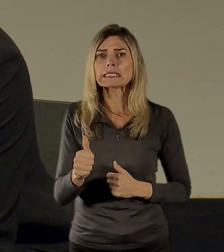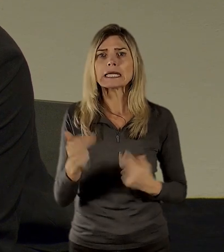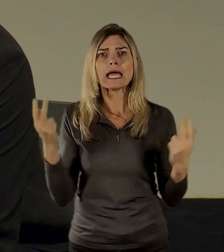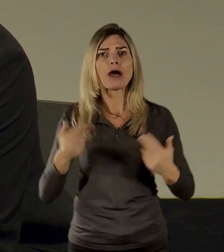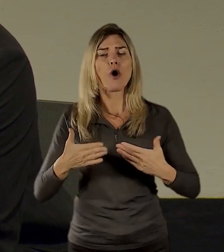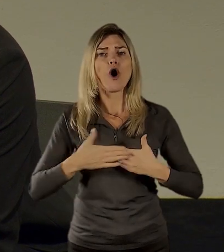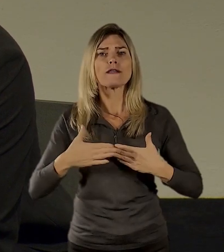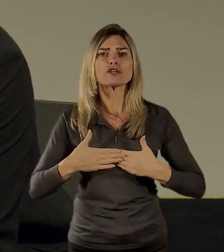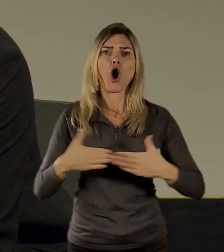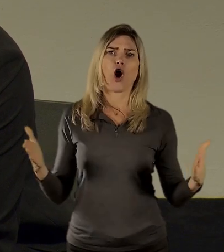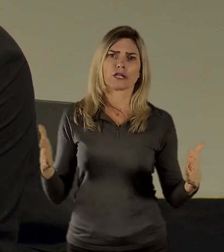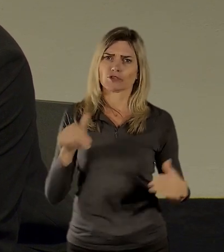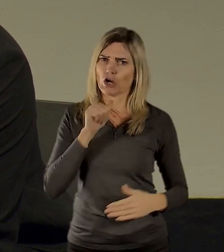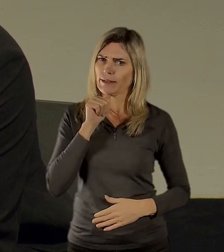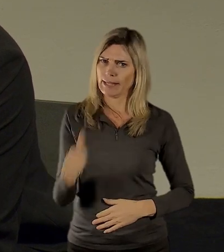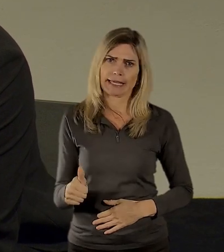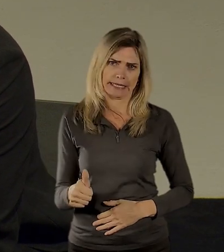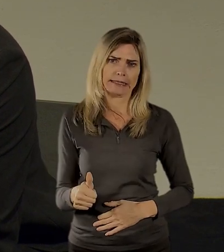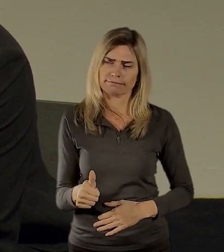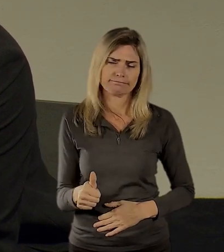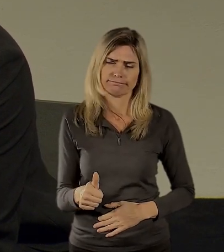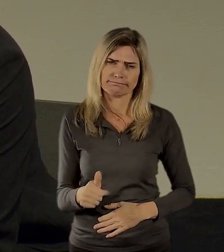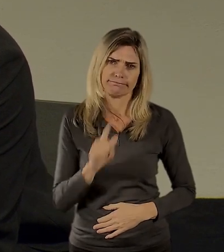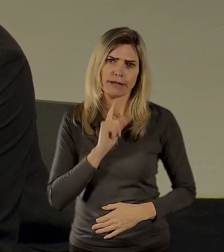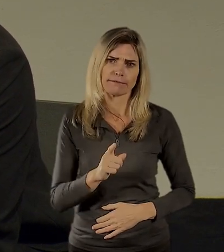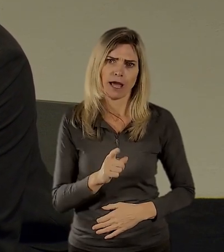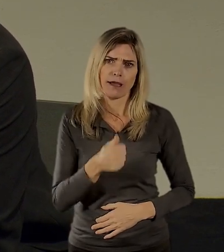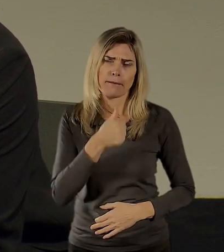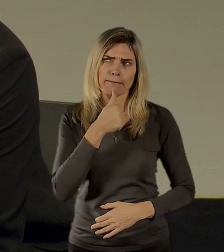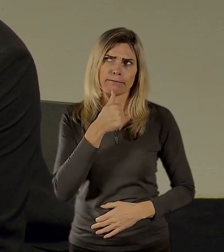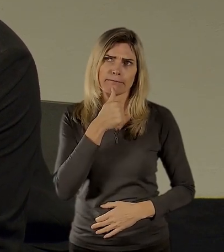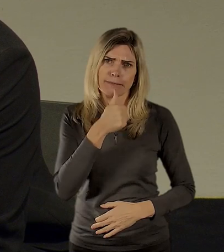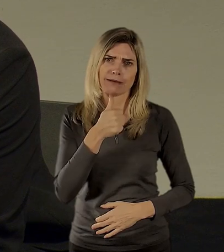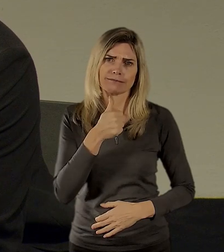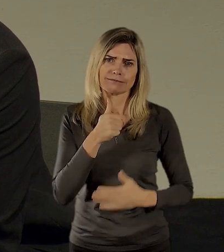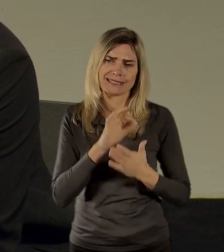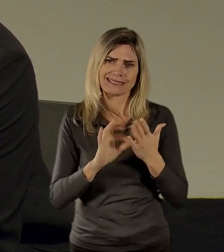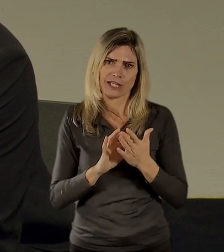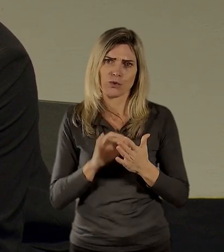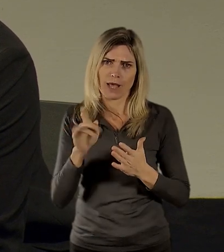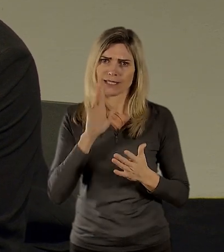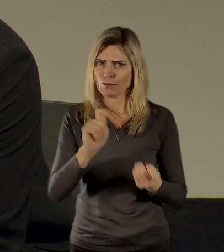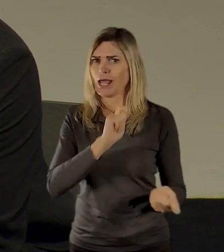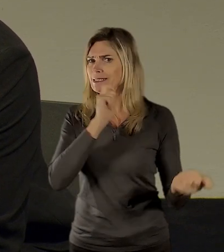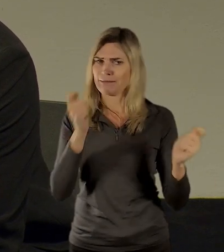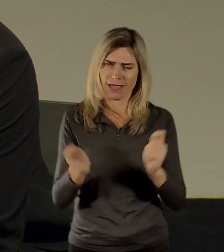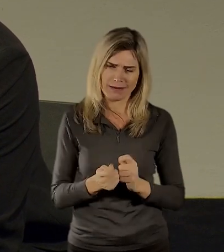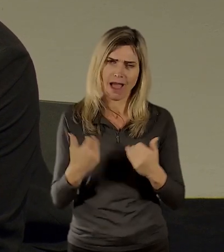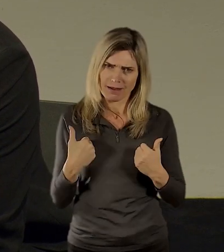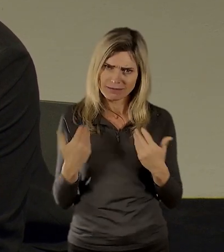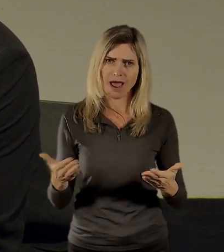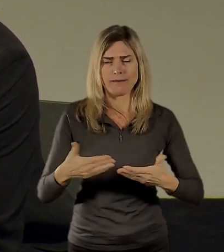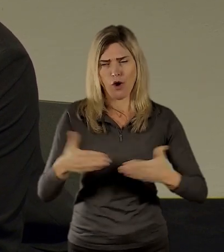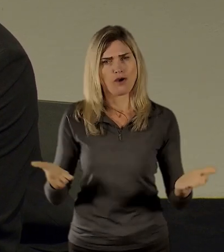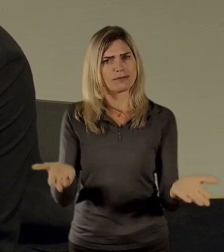vrata. Myslím, že to bude ten hlavní moment, který tu situaci změní, upraví a